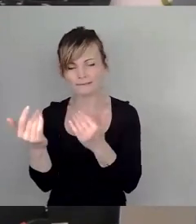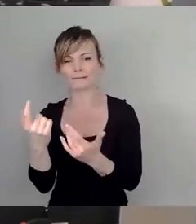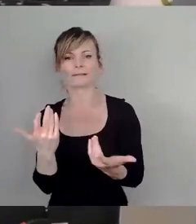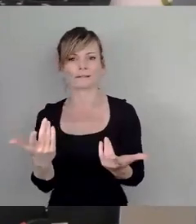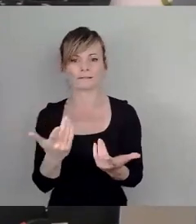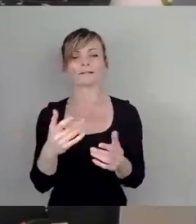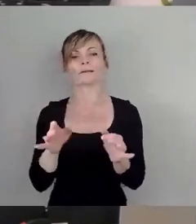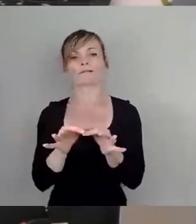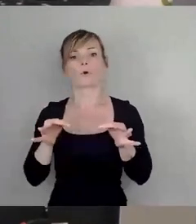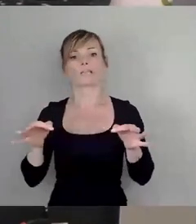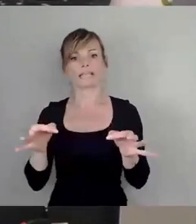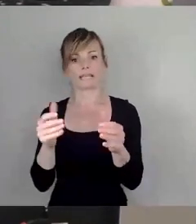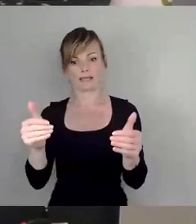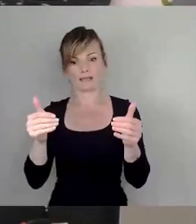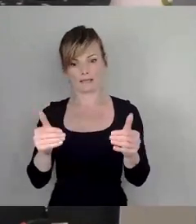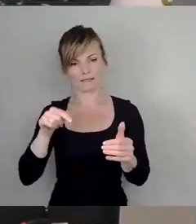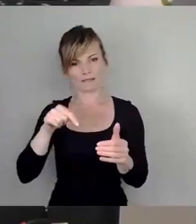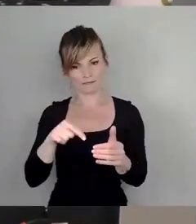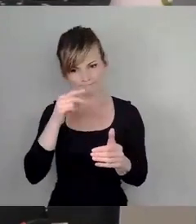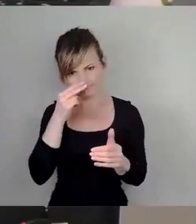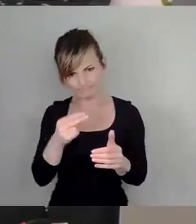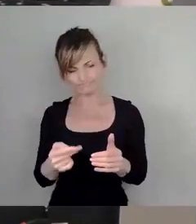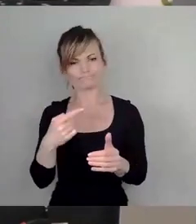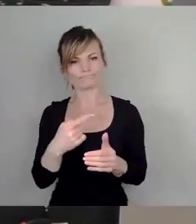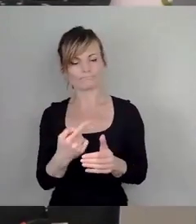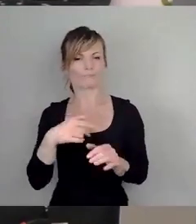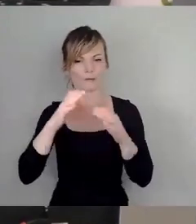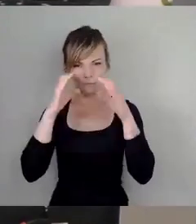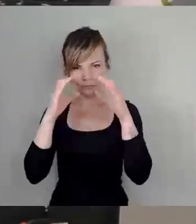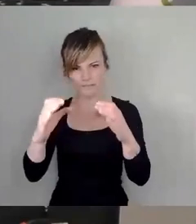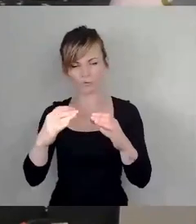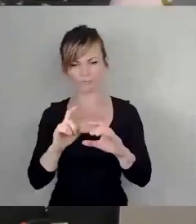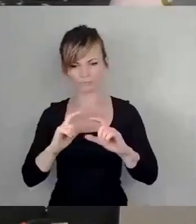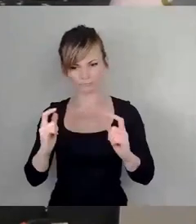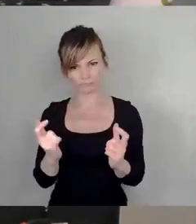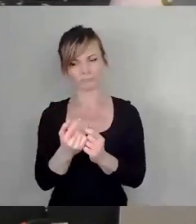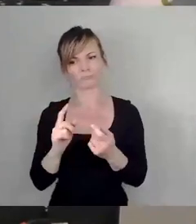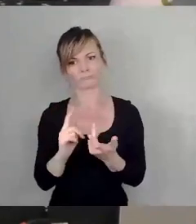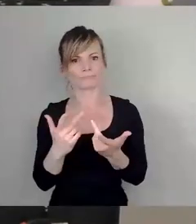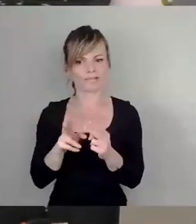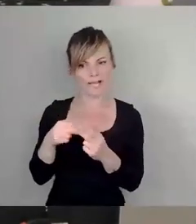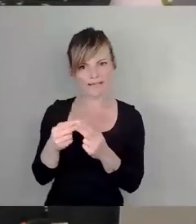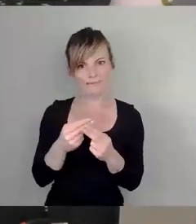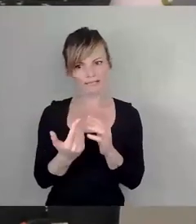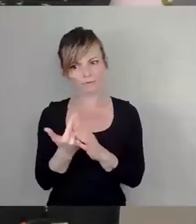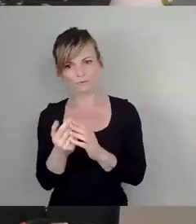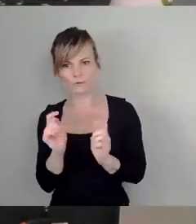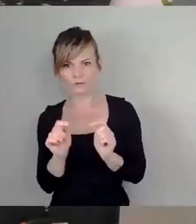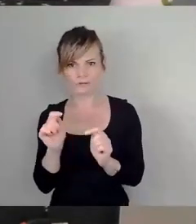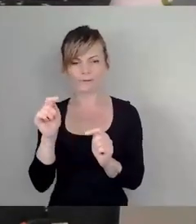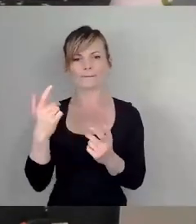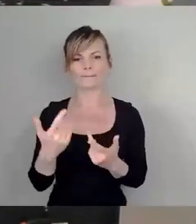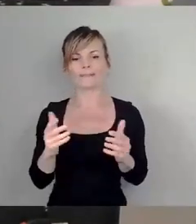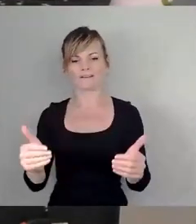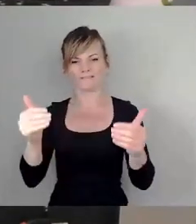Kulturpalastes auch ein sich veränderndes Publikum ins Haus zu ziehen. Und dieser Vorplatz vor dem Haus, dieser ungastliche,